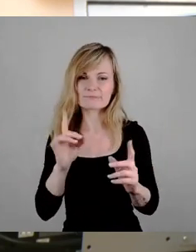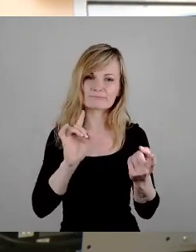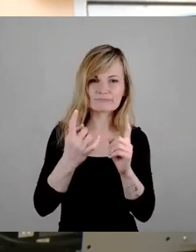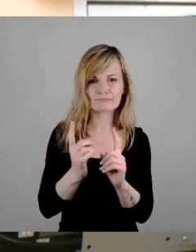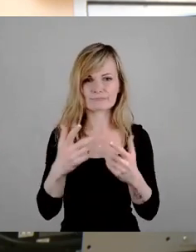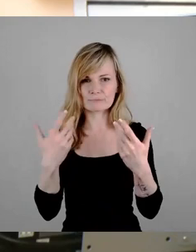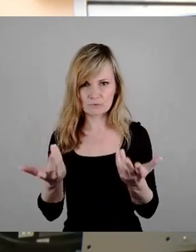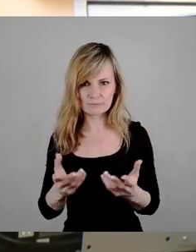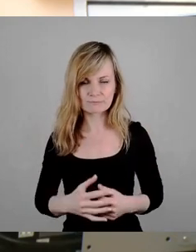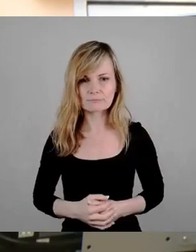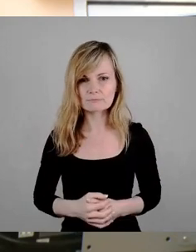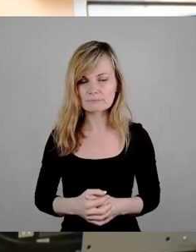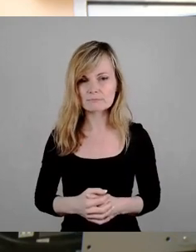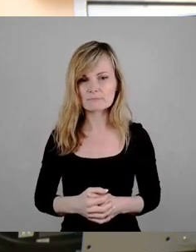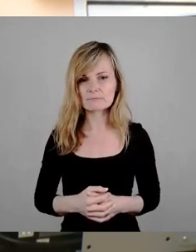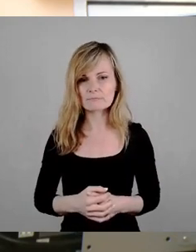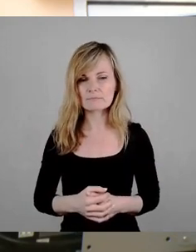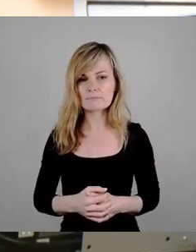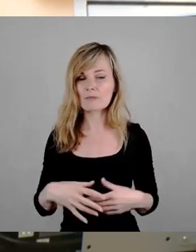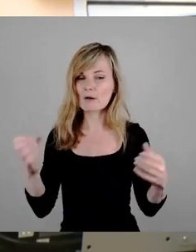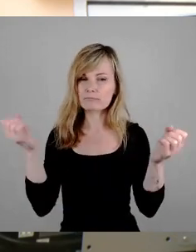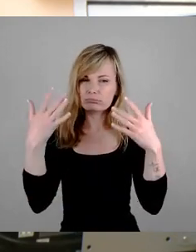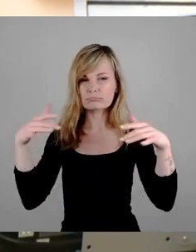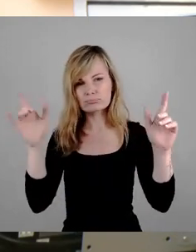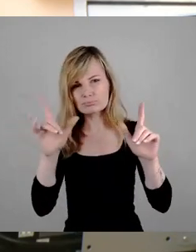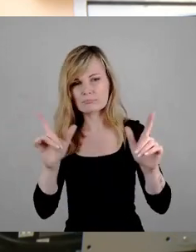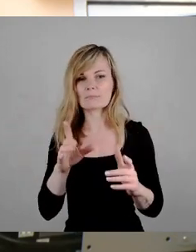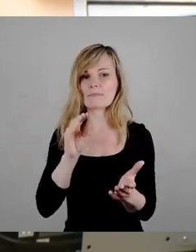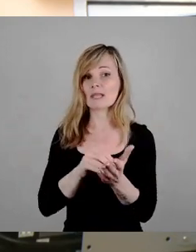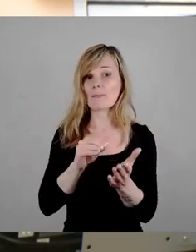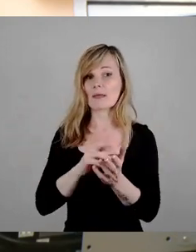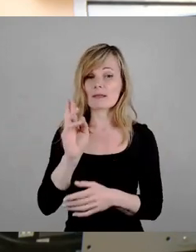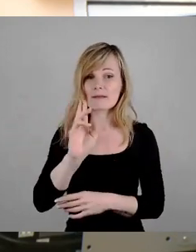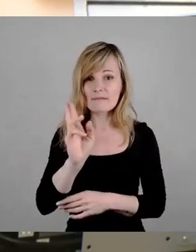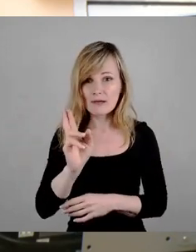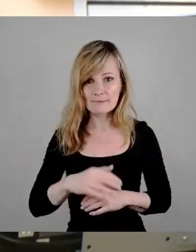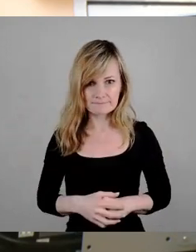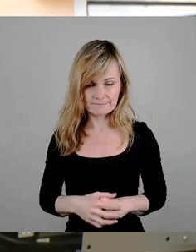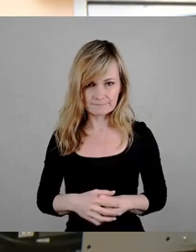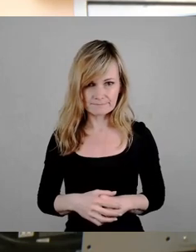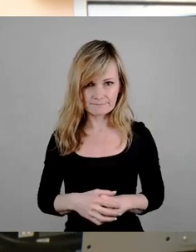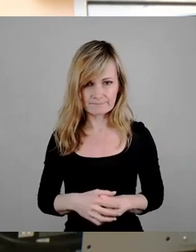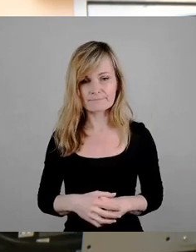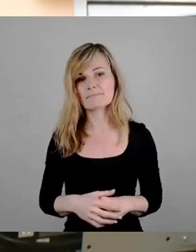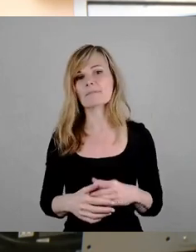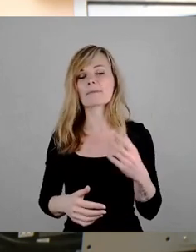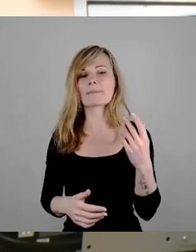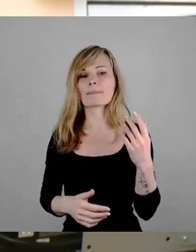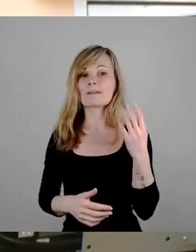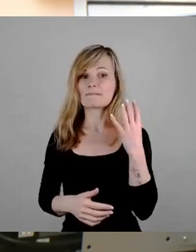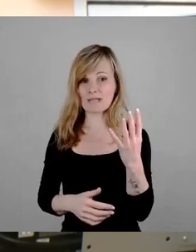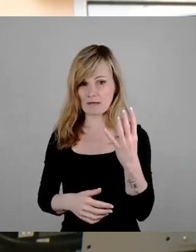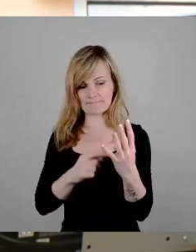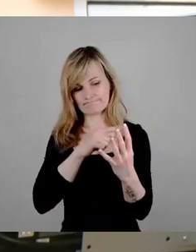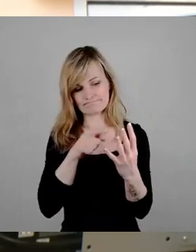Wer ist bei so einem Spektakel eigentlich mit dabei? Es sind vier. Es ist der Gastgeber,